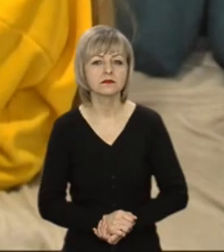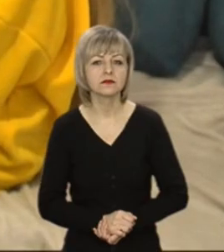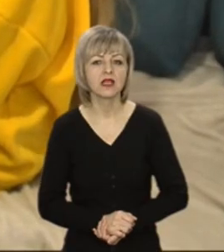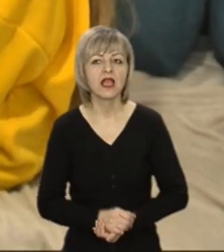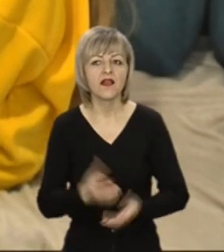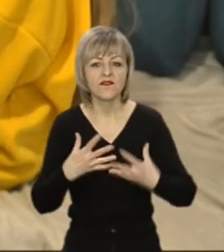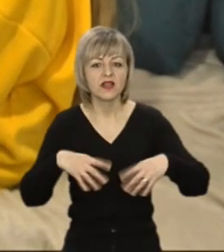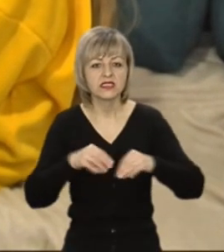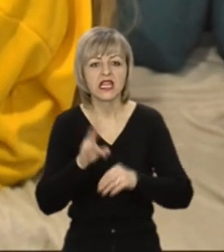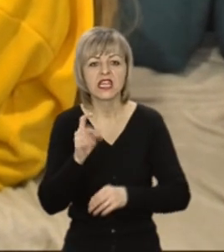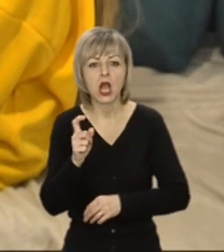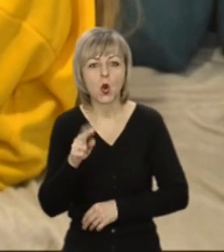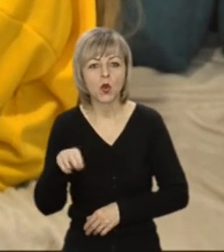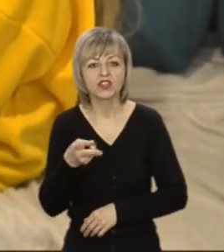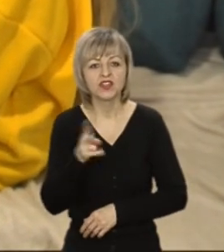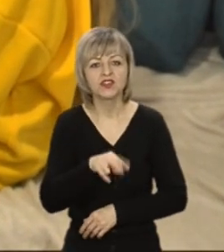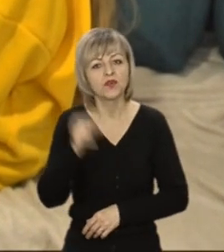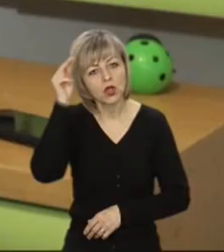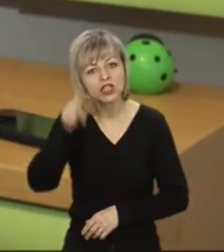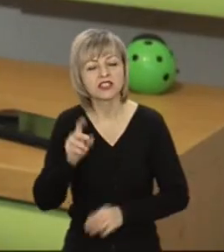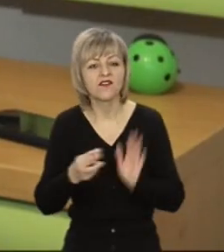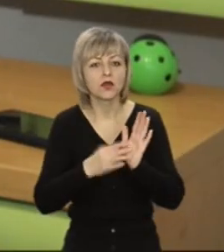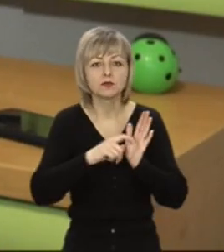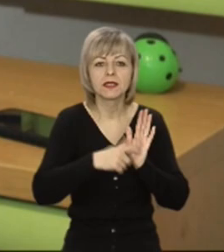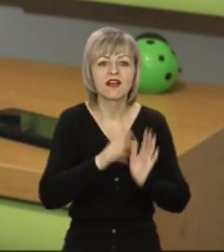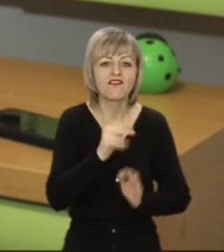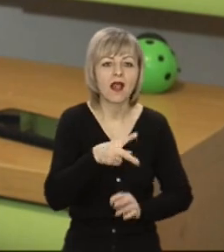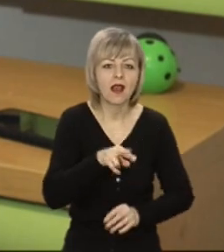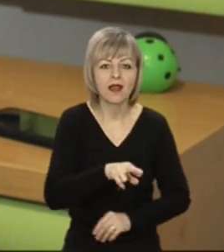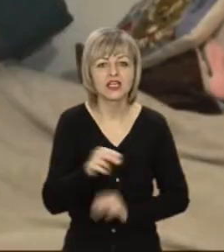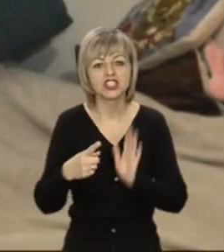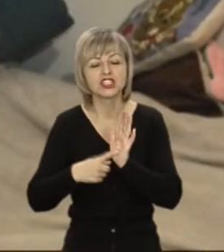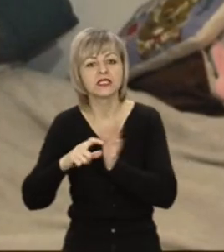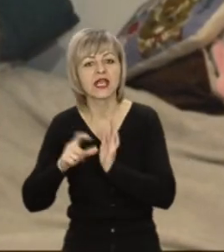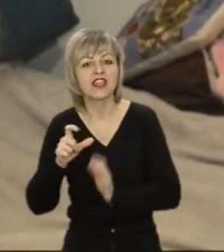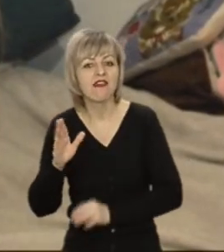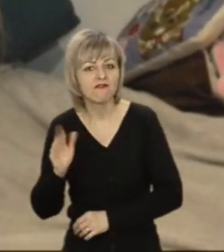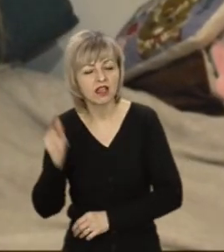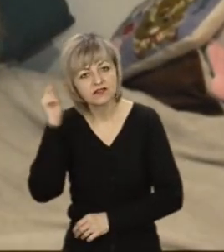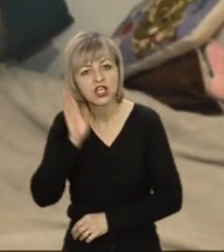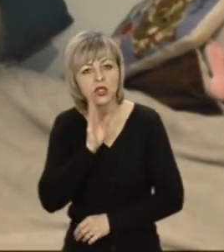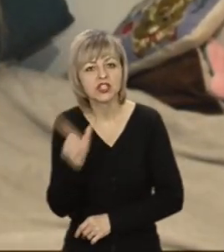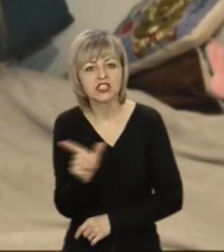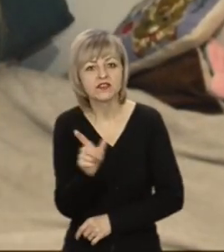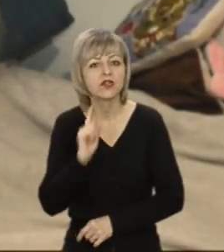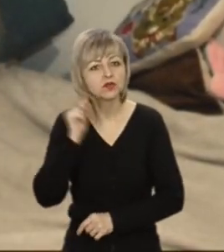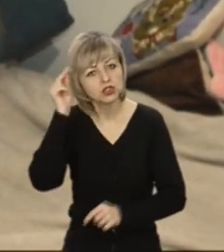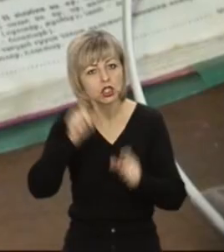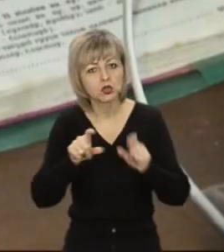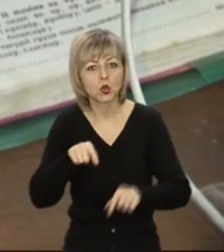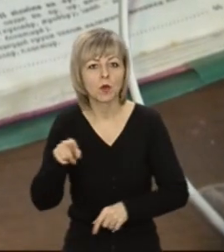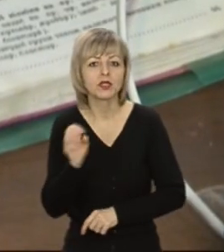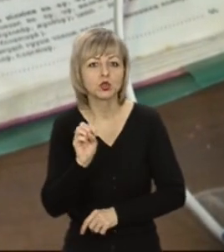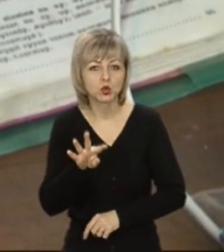У сім'ї на ход двоє школярок – восьмикласниця Валентина та шестикласниця Єва. Навчаються дівчата у Луцькій гімназії